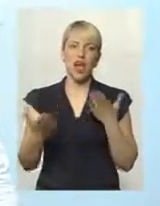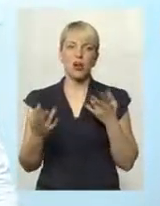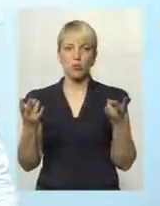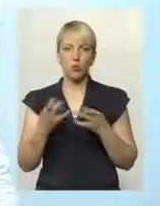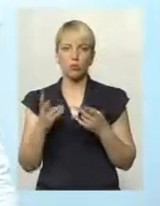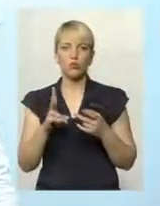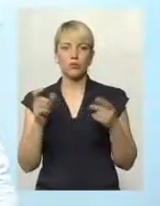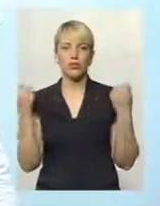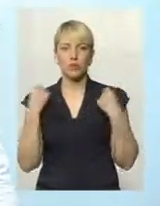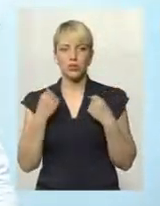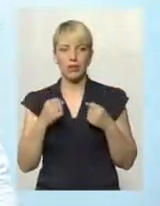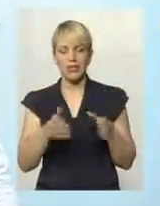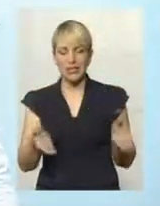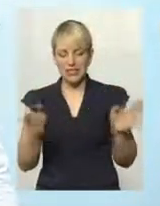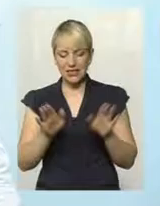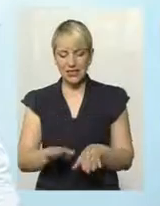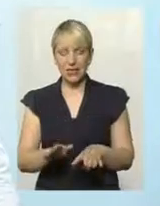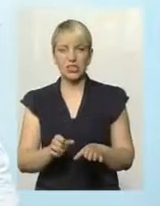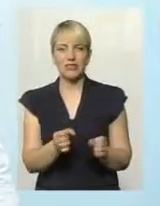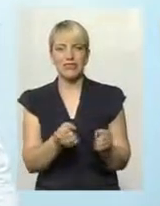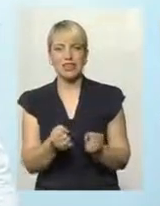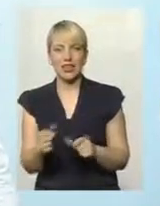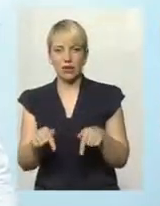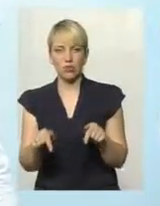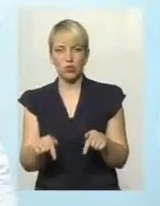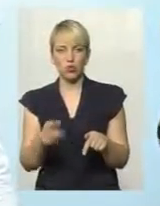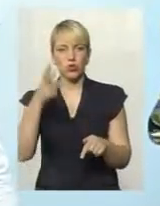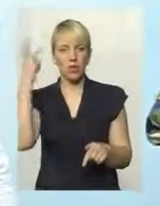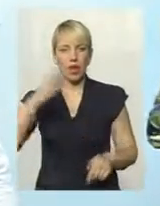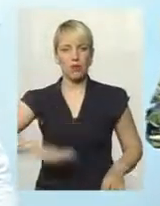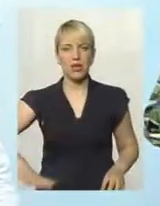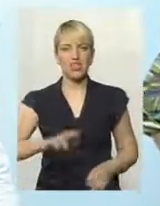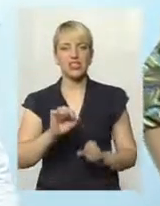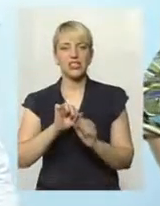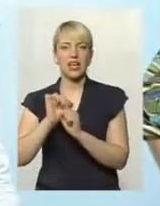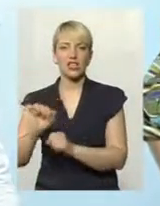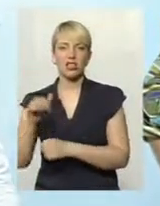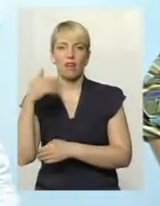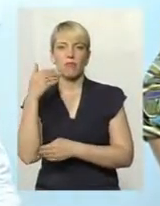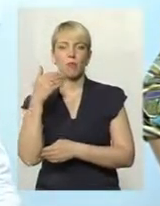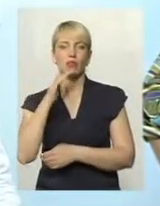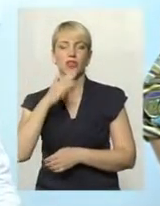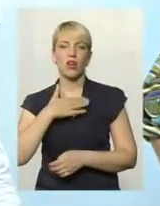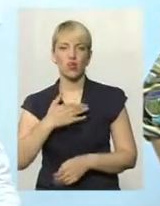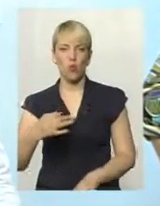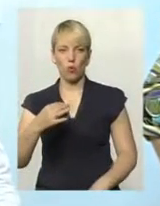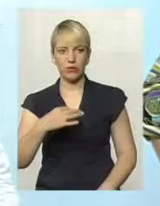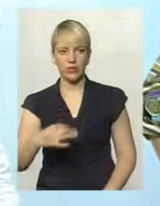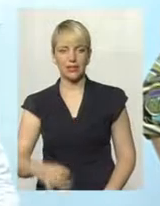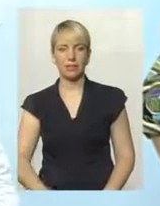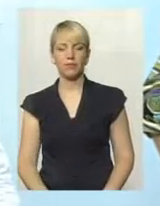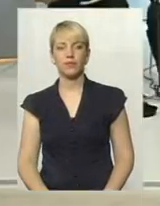залишився, затримався на Хмельниччині, захищав прапори нашої області. Хочу ще одне